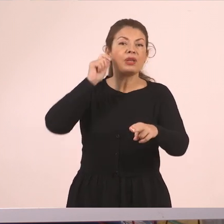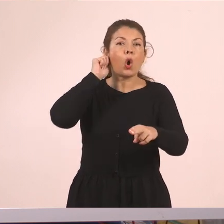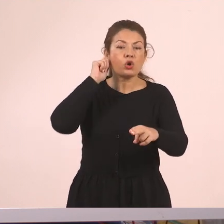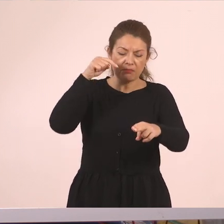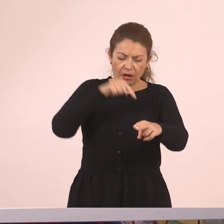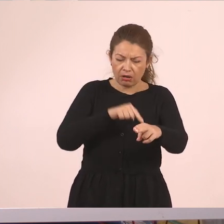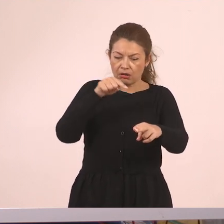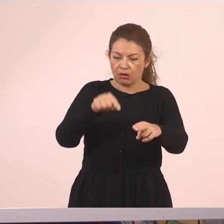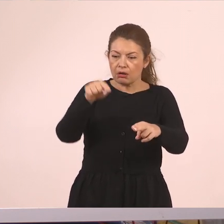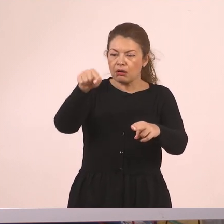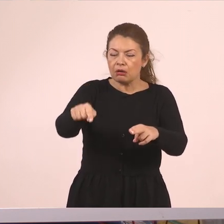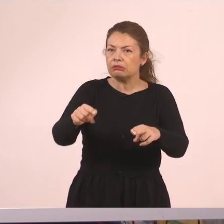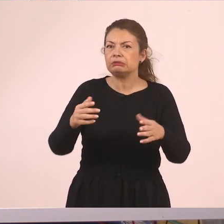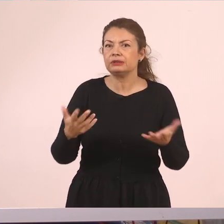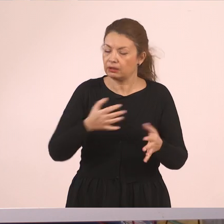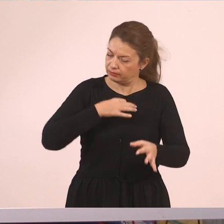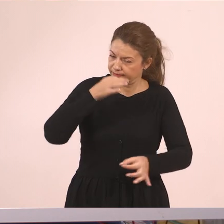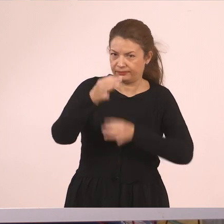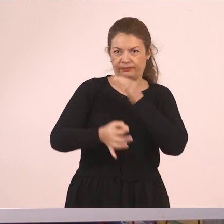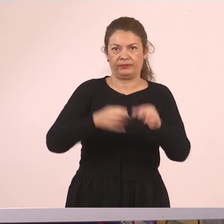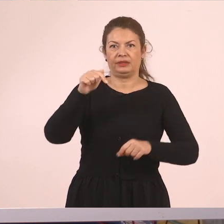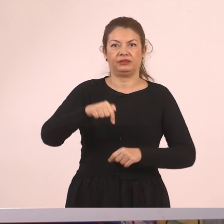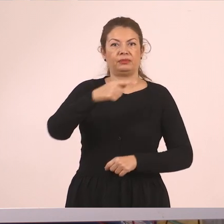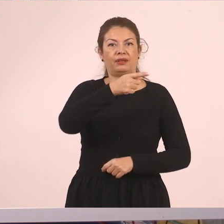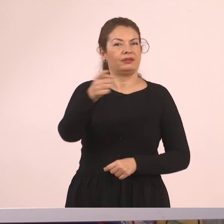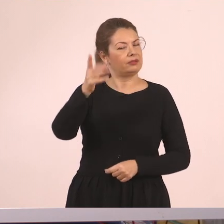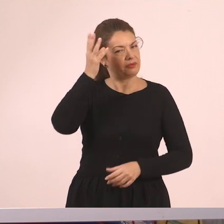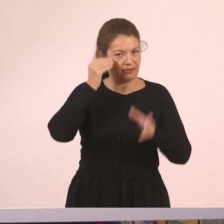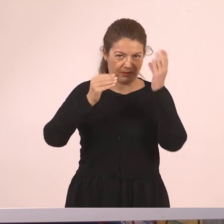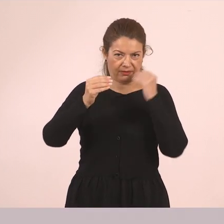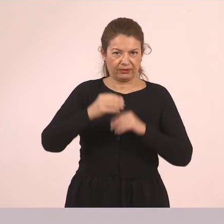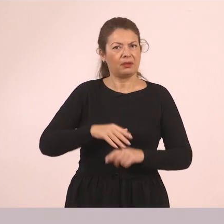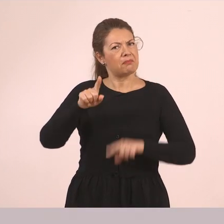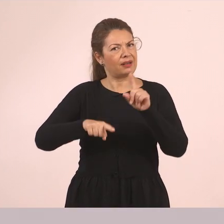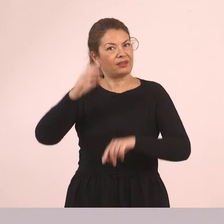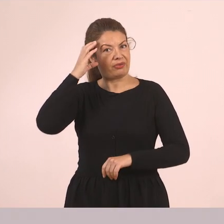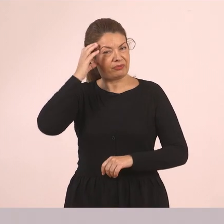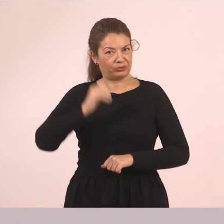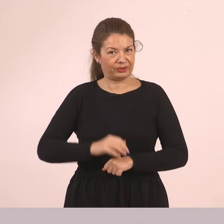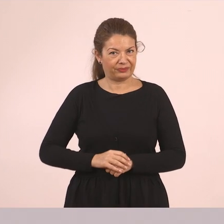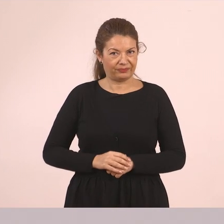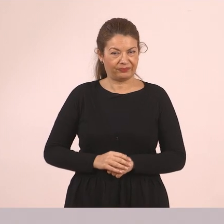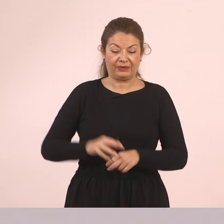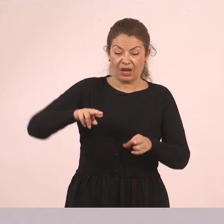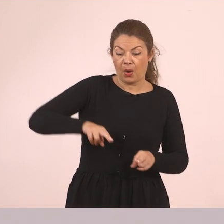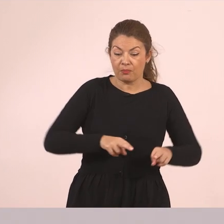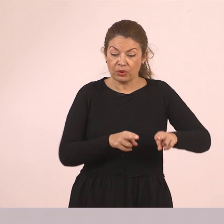ποταμών παιδιά. Πάμε λίγο να τα ξεκαθαρίσουμε γιατί είμαι σίγουρη πως όλοι τα θυμάστε. Τα μέρη του ποταμού. Από όταν